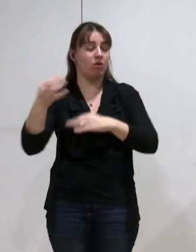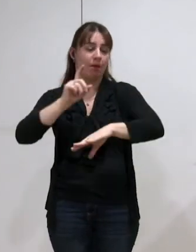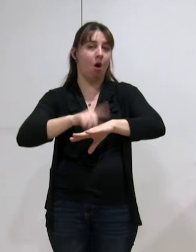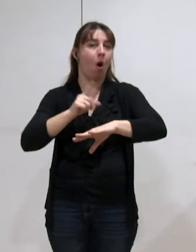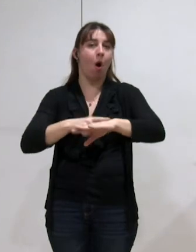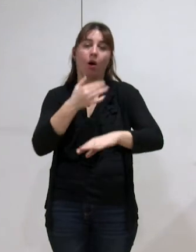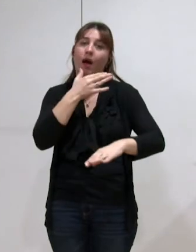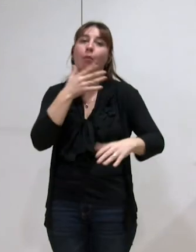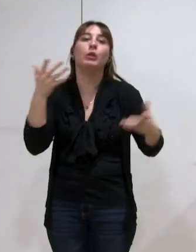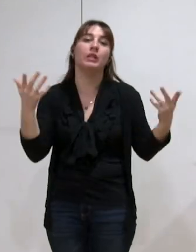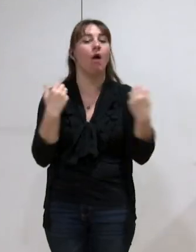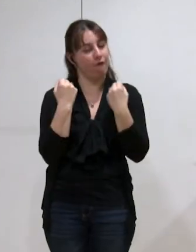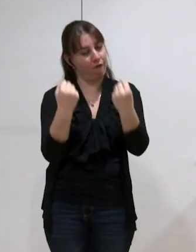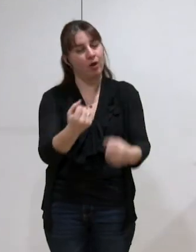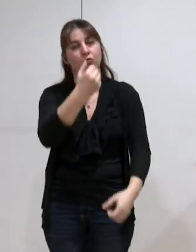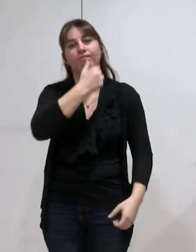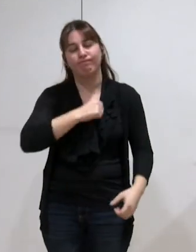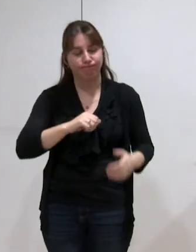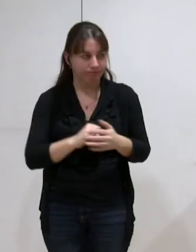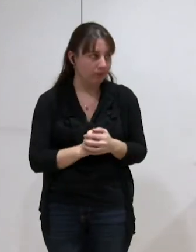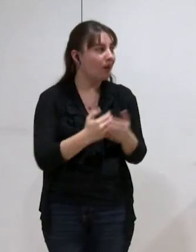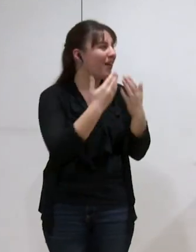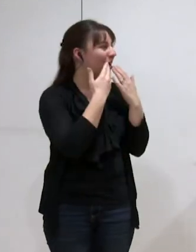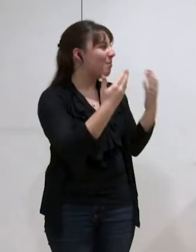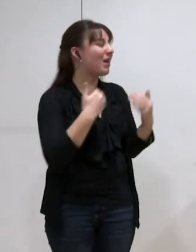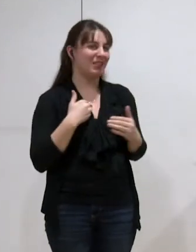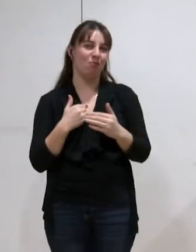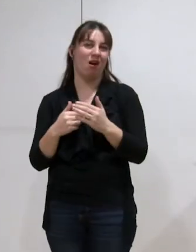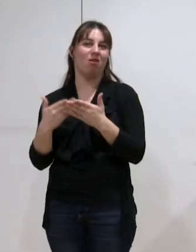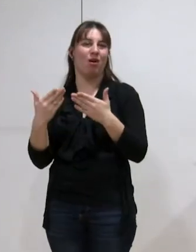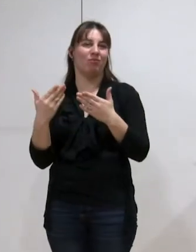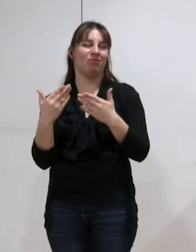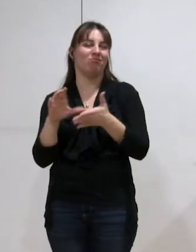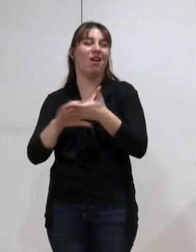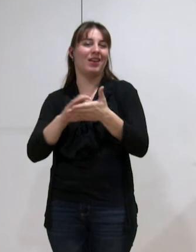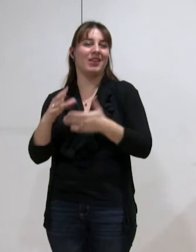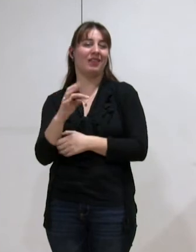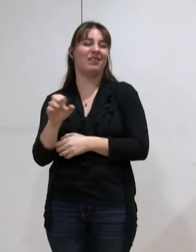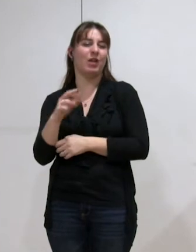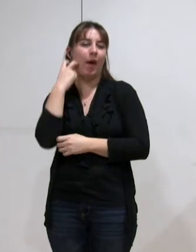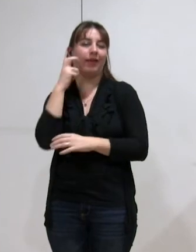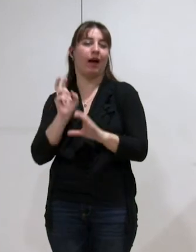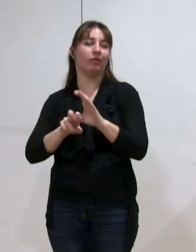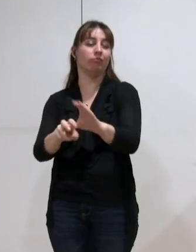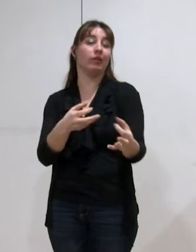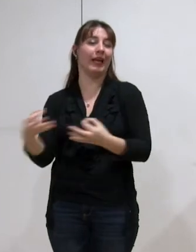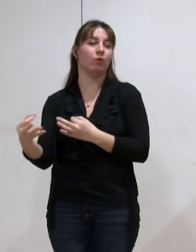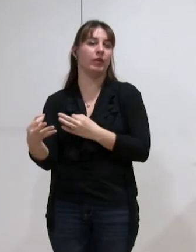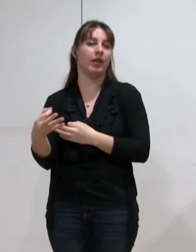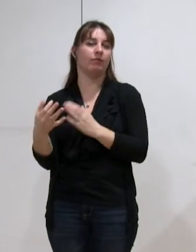je n'en avais pas la possibilité. Sinon, je vous remercie, j'ai un abonnement TER. Merci. Cela étant,